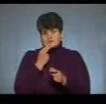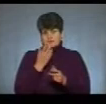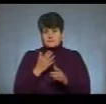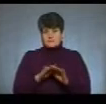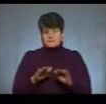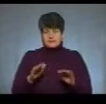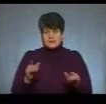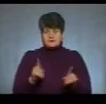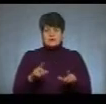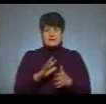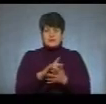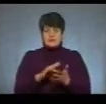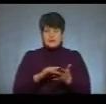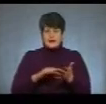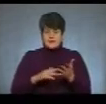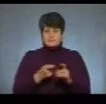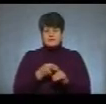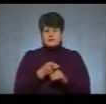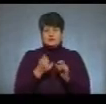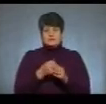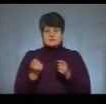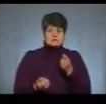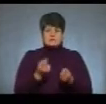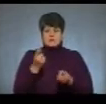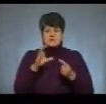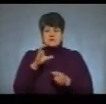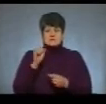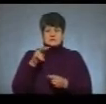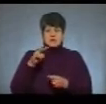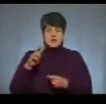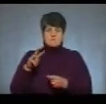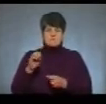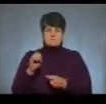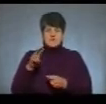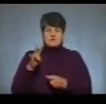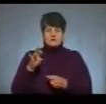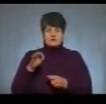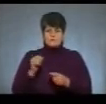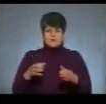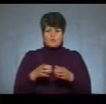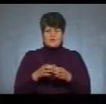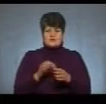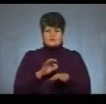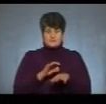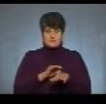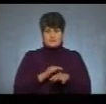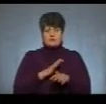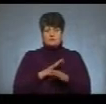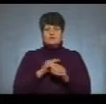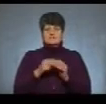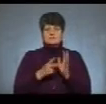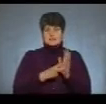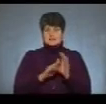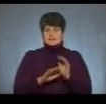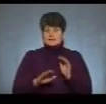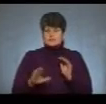дитсадка, що надалі призвело до спалаху там сальмонелозу. Групове захворювання діагностували у 17 дошкільняток,